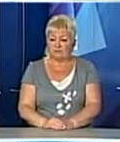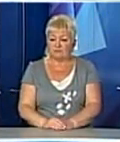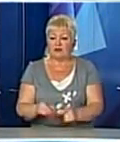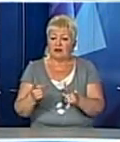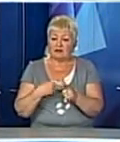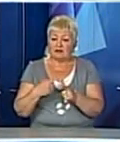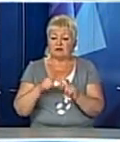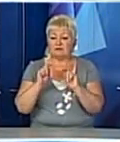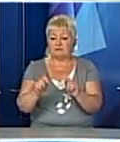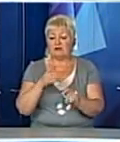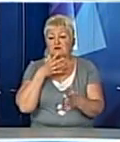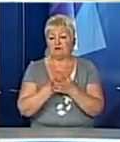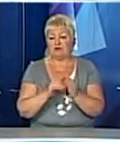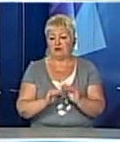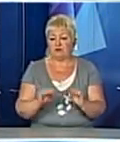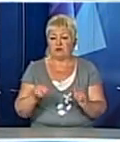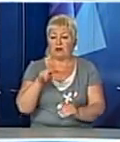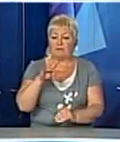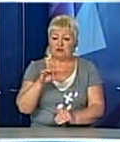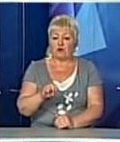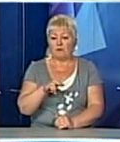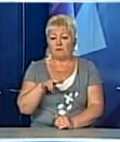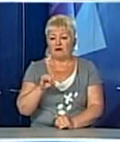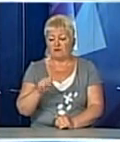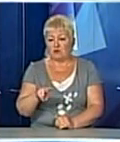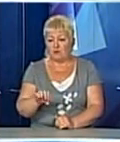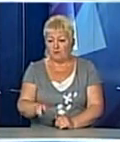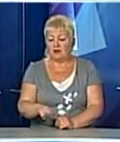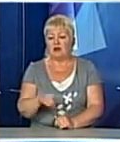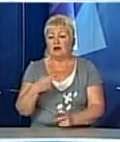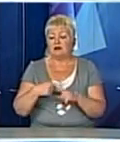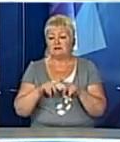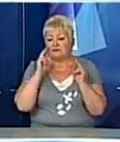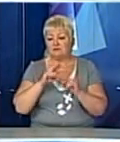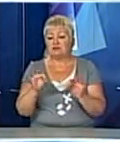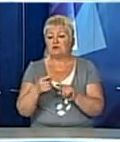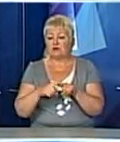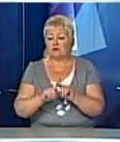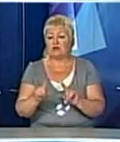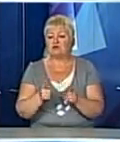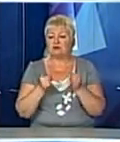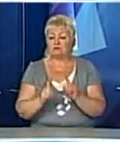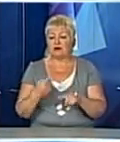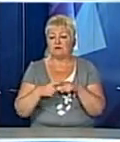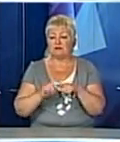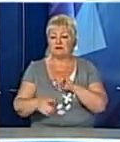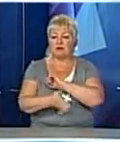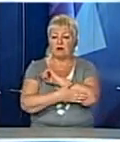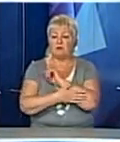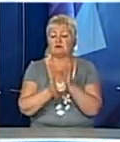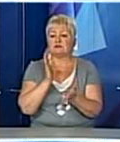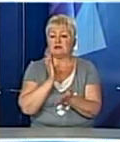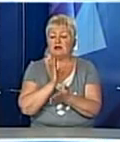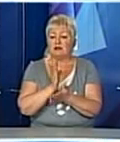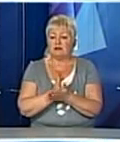називаючи своїх діточок Петром чи Павлом, свідчить про те, що, справді, ці апостоли, які є ступами